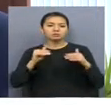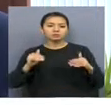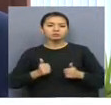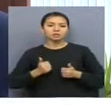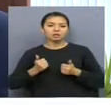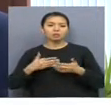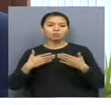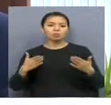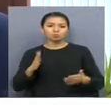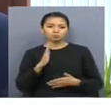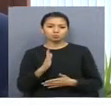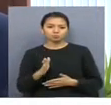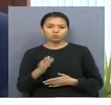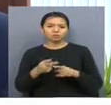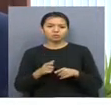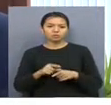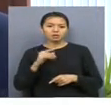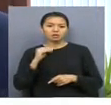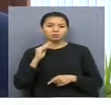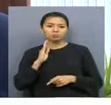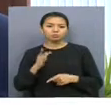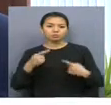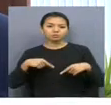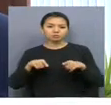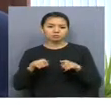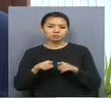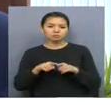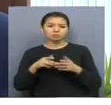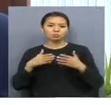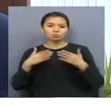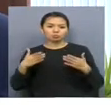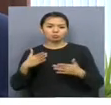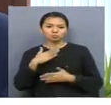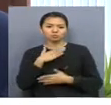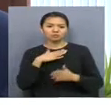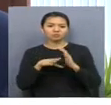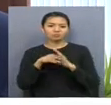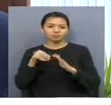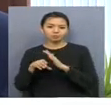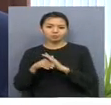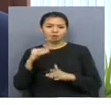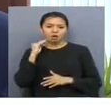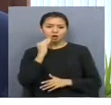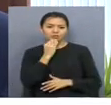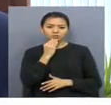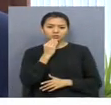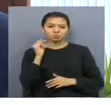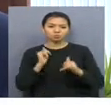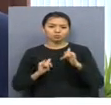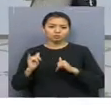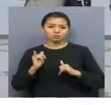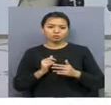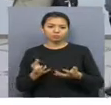көп болады. Ол нені? Ол сан сапа ғайналады. Саны көп боласын, кейін біз одан таңдып сапалы педагогтарды